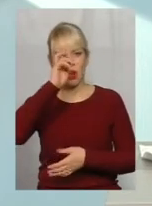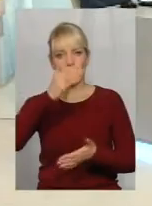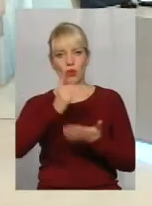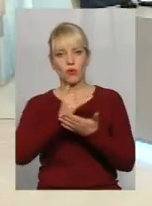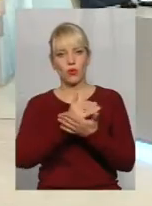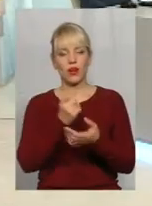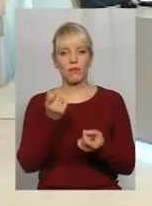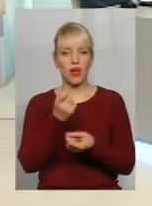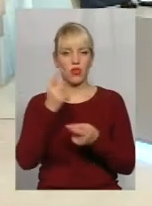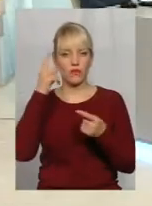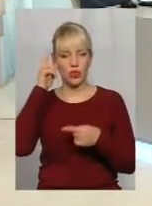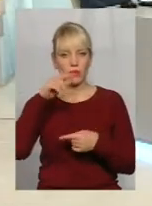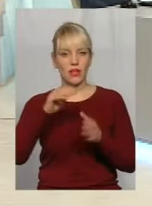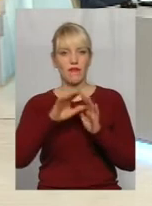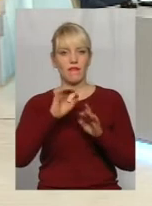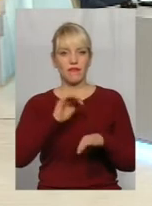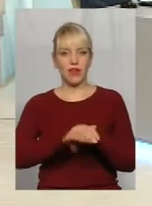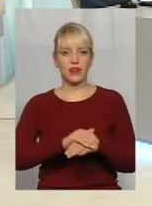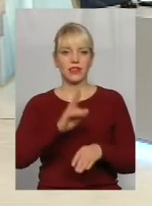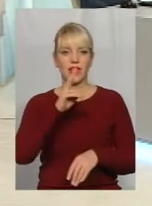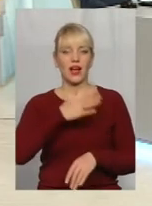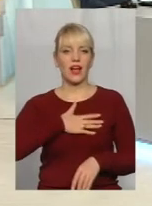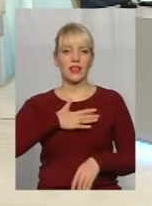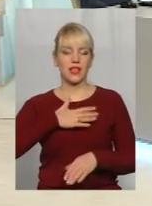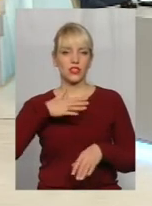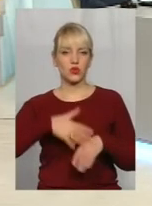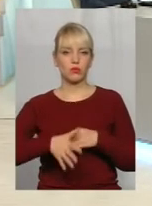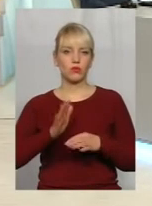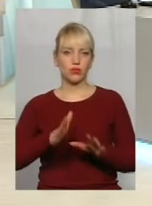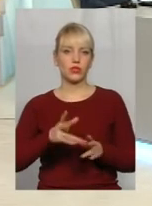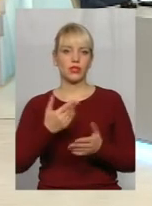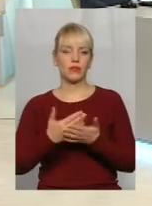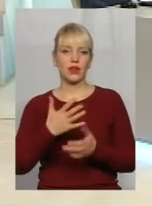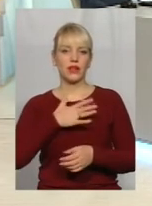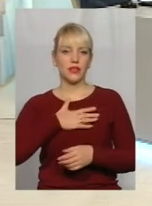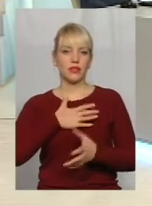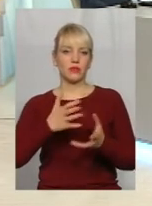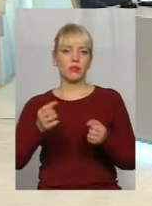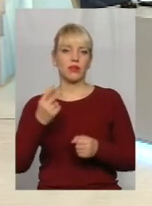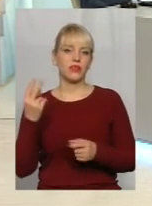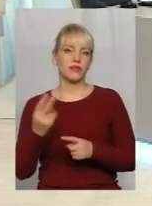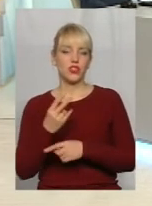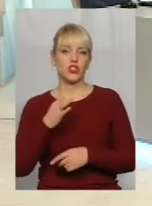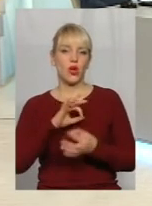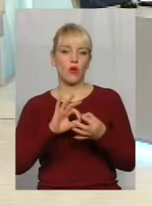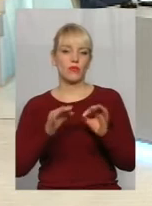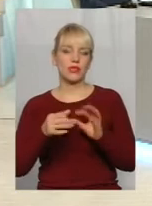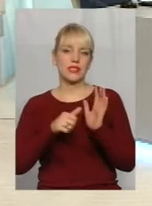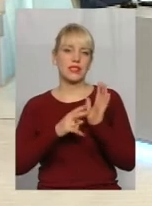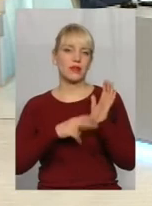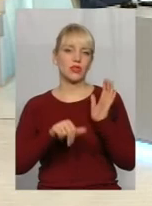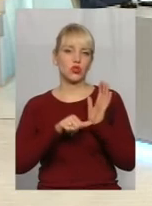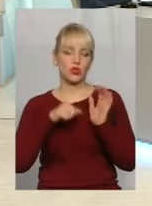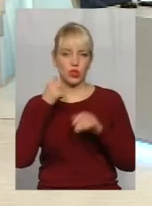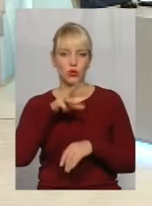маловідомий факт. Наприклад, по Канаді буде вам зрозуміло. Канада приймала двічі Олімпіади. 76-й рік – це Монреаль